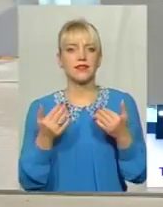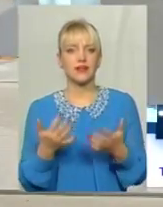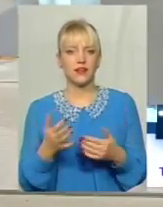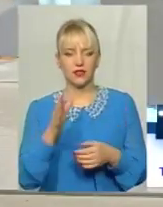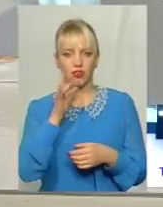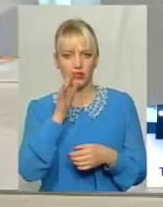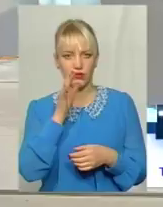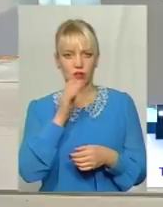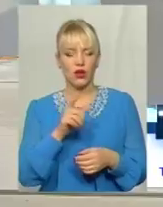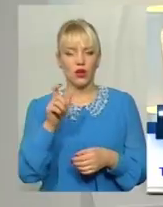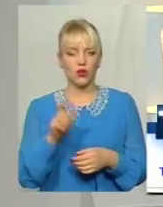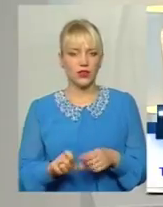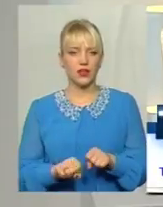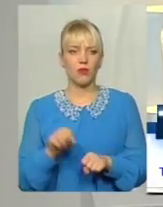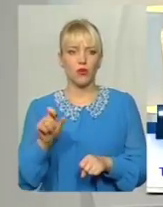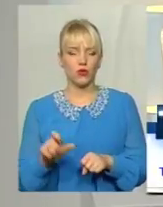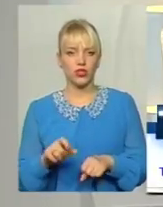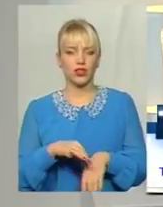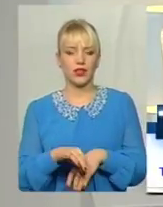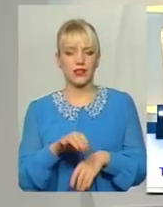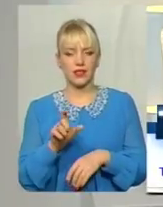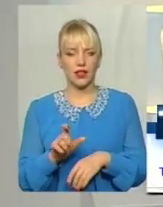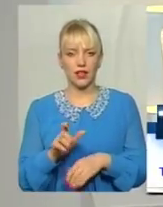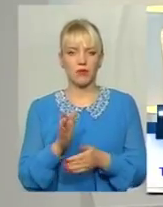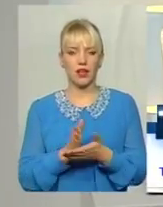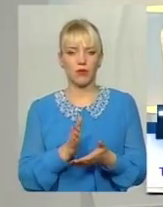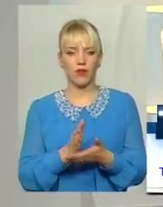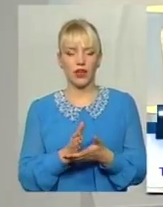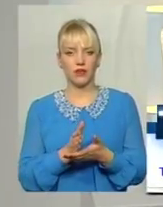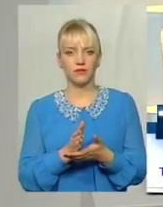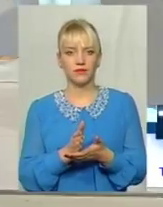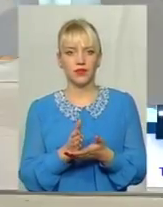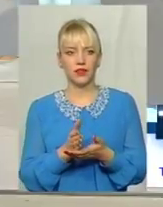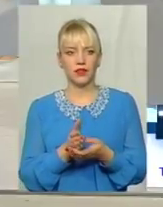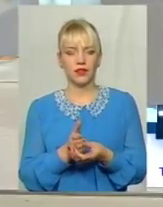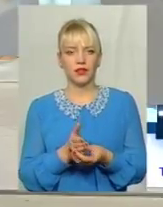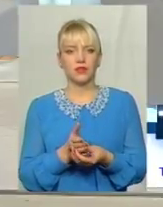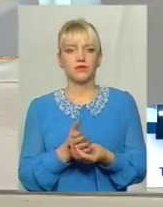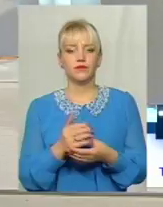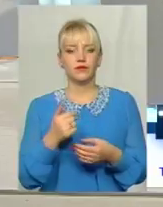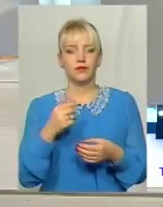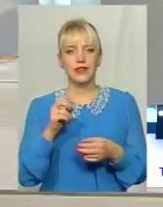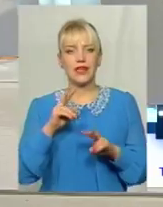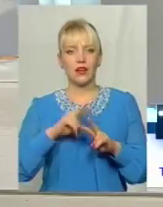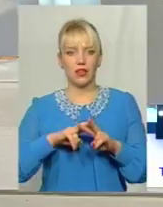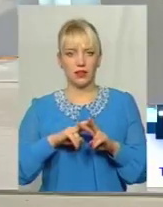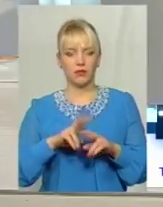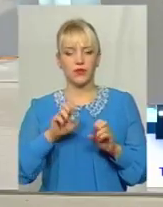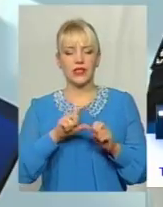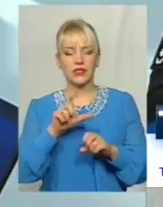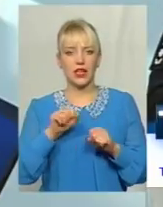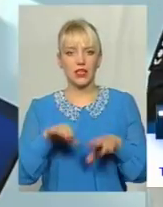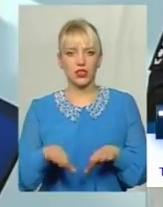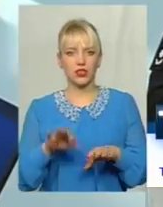часу людина, порушник, насильник перебуває, я так розумію, за гратами? За рішенням